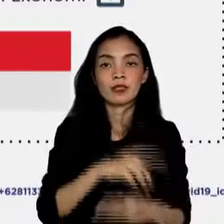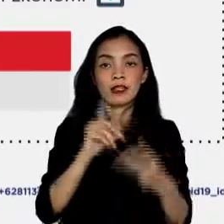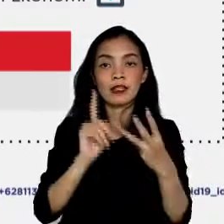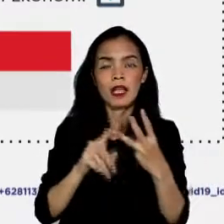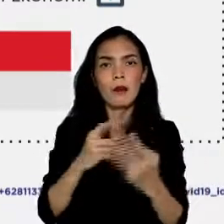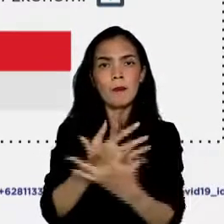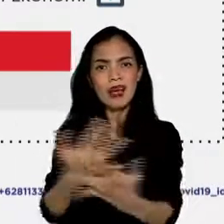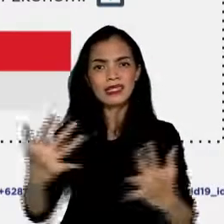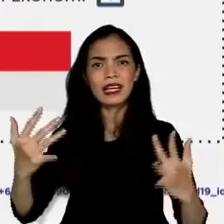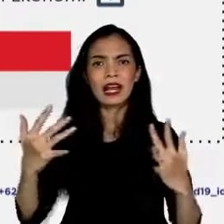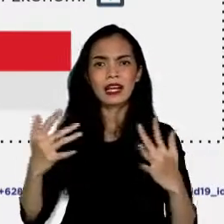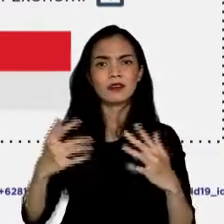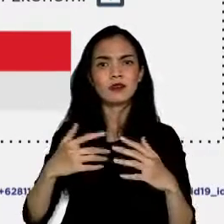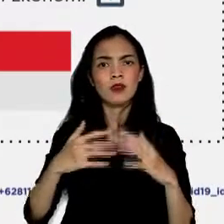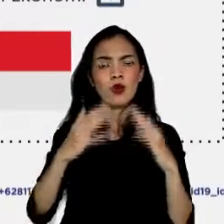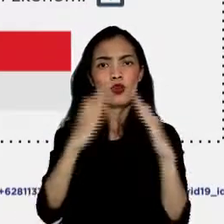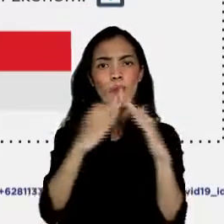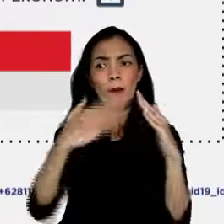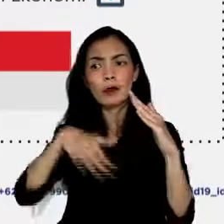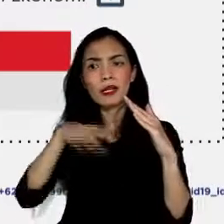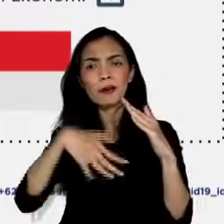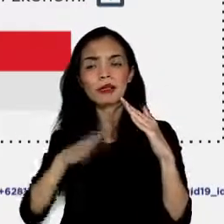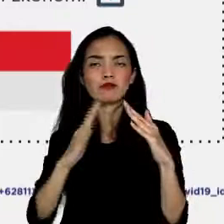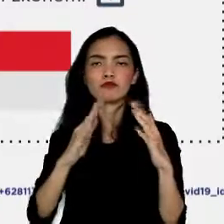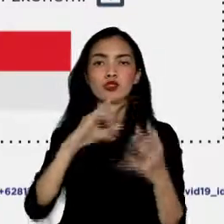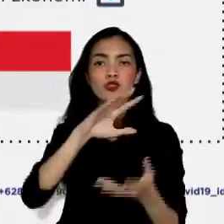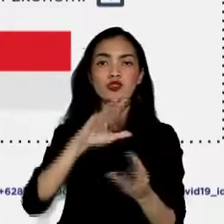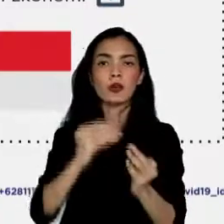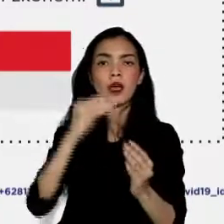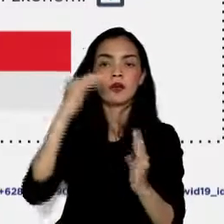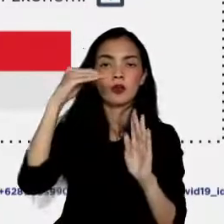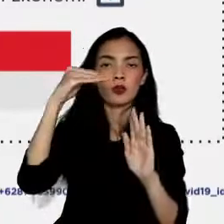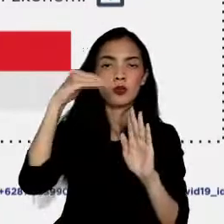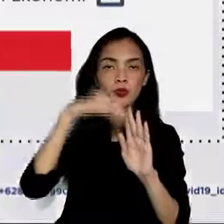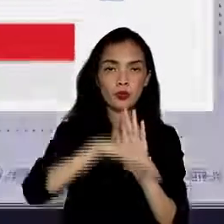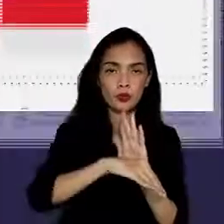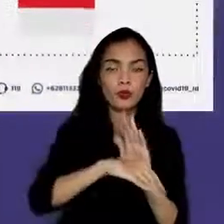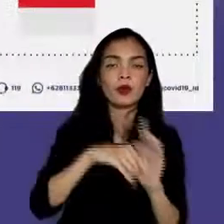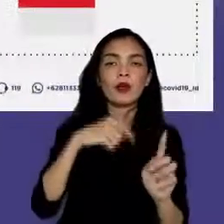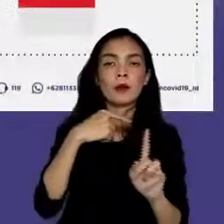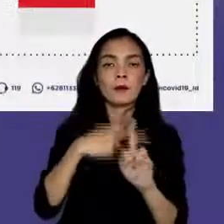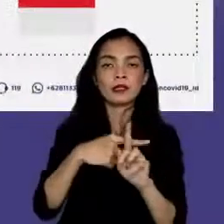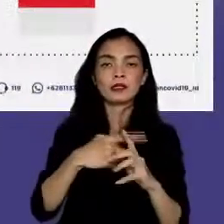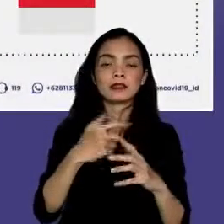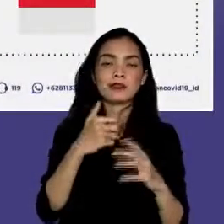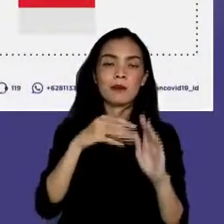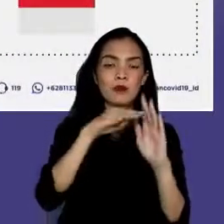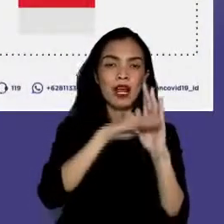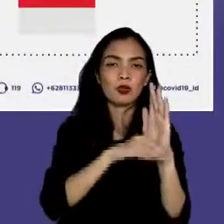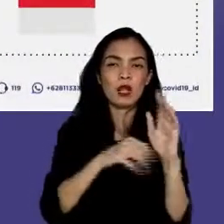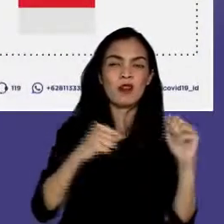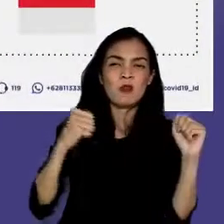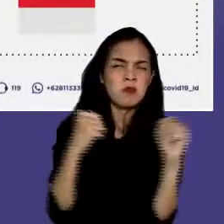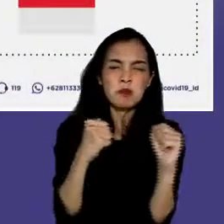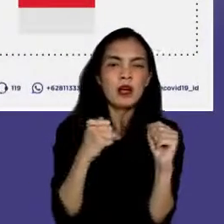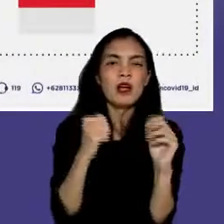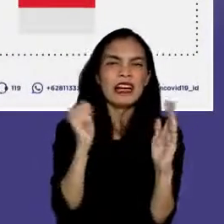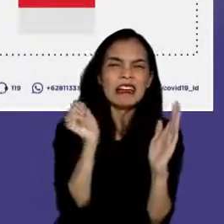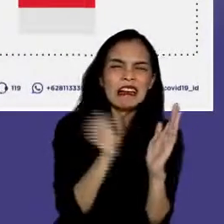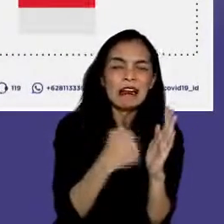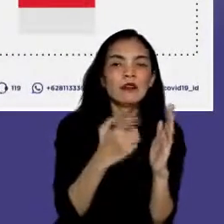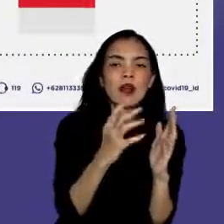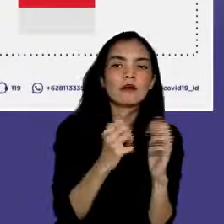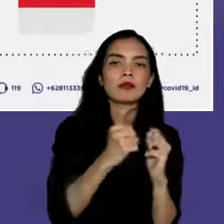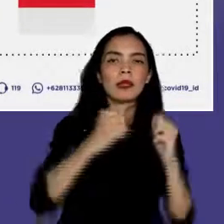penurunan mobilitas, serta keluhan masyarakat untuk segera merelaksasi pembatasan yang cukup ketat selama satu